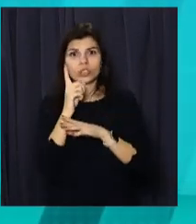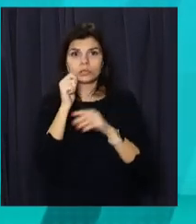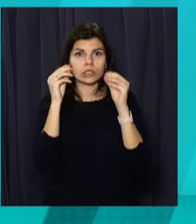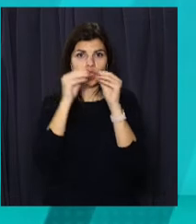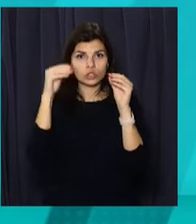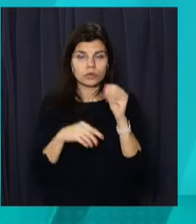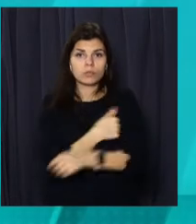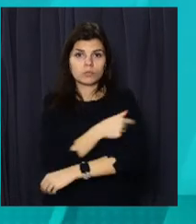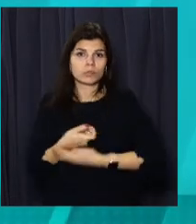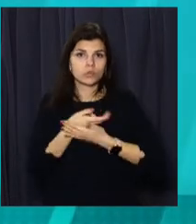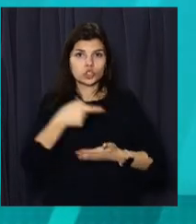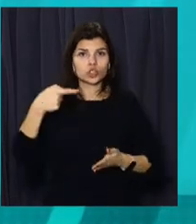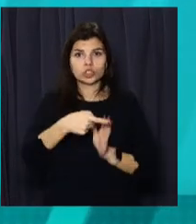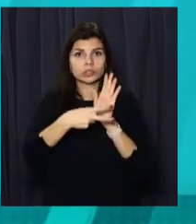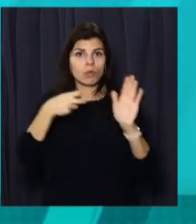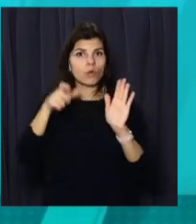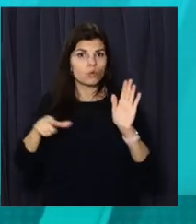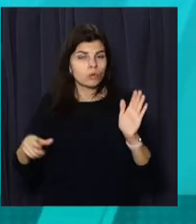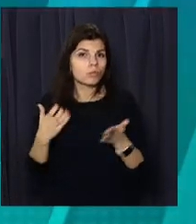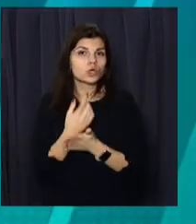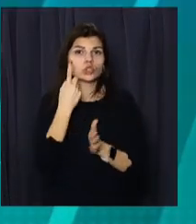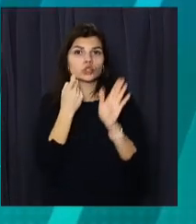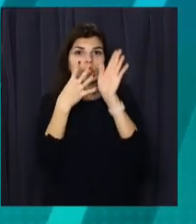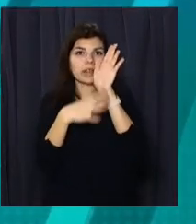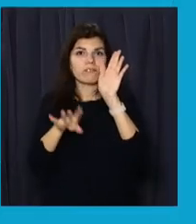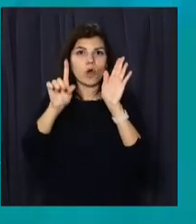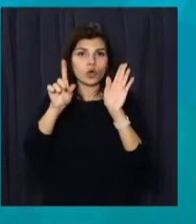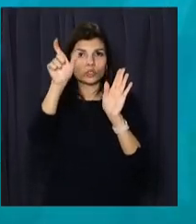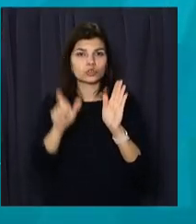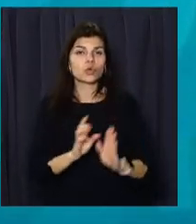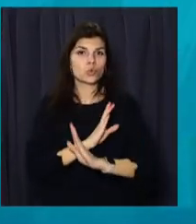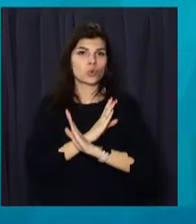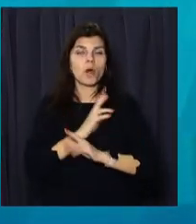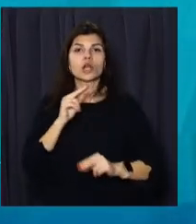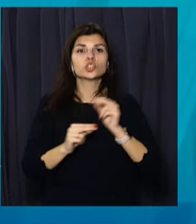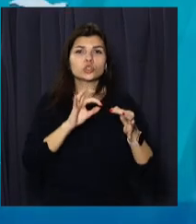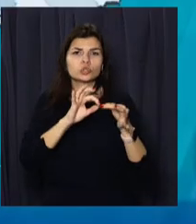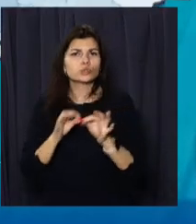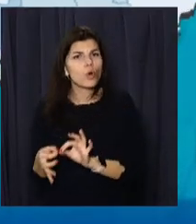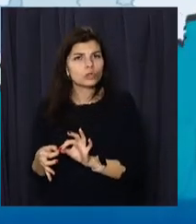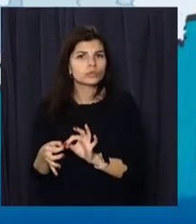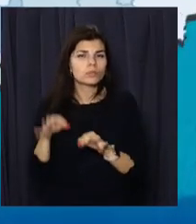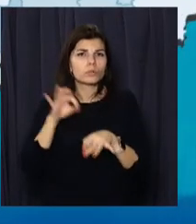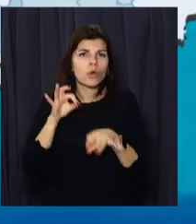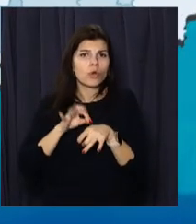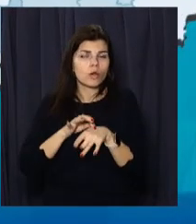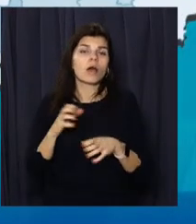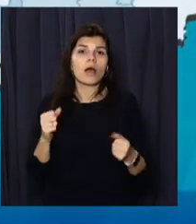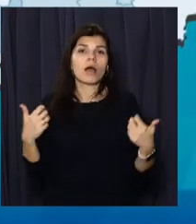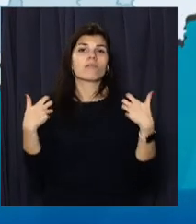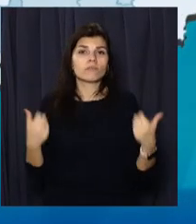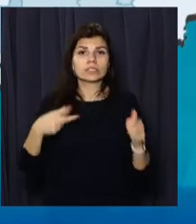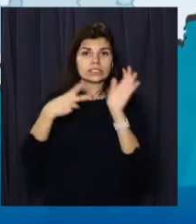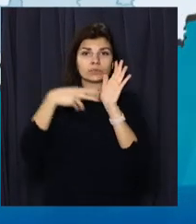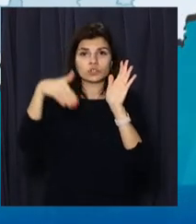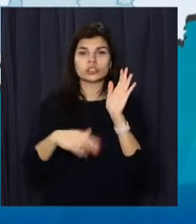Ушпиталили майже 1700 пацієнтів. 191 людина померла через ускладнення. Водночас одужали понад 7